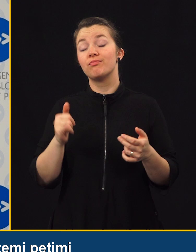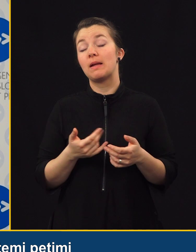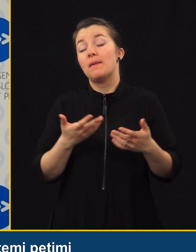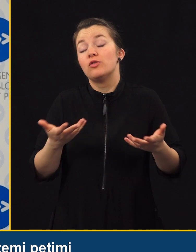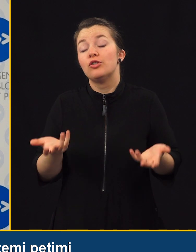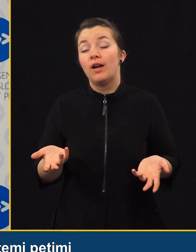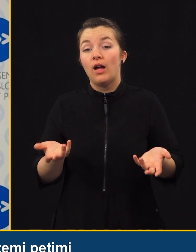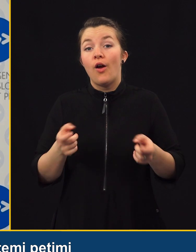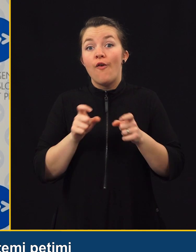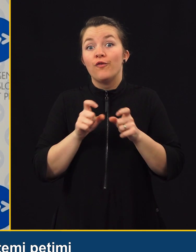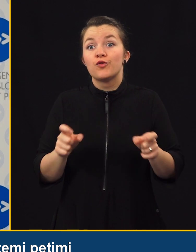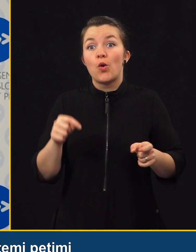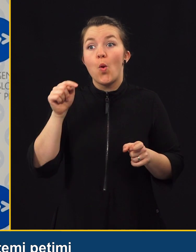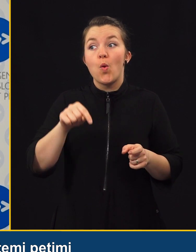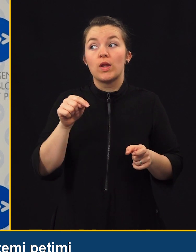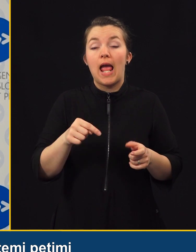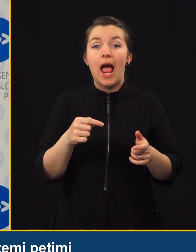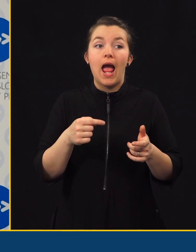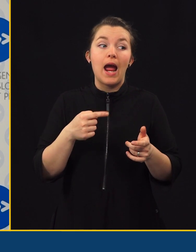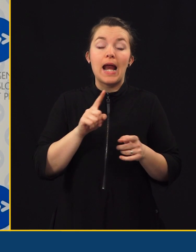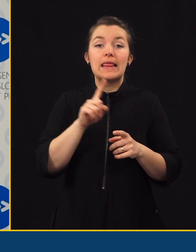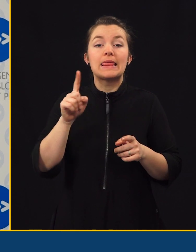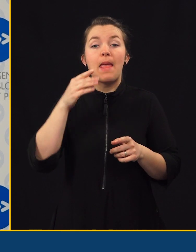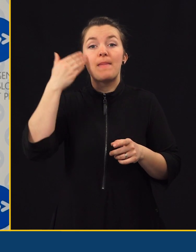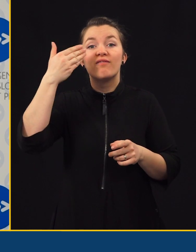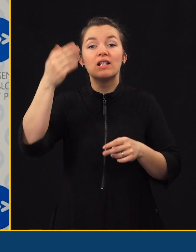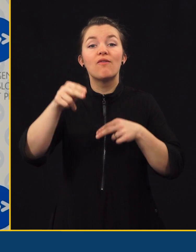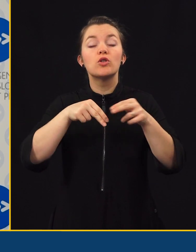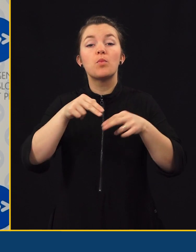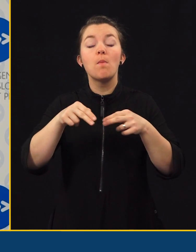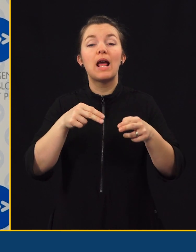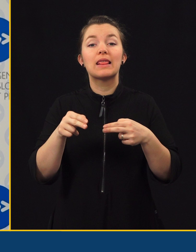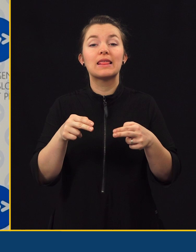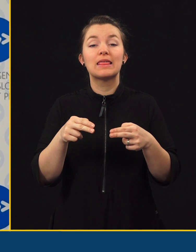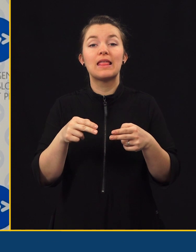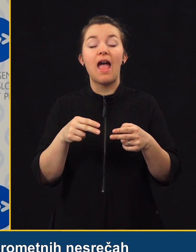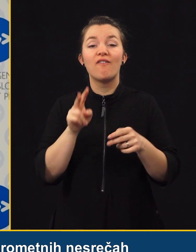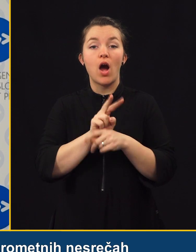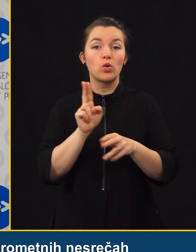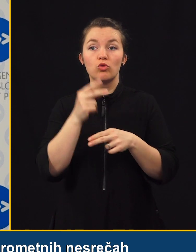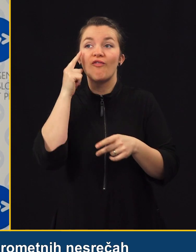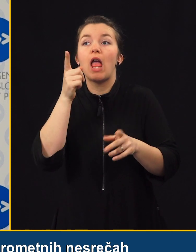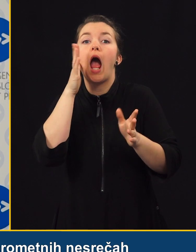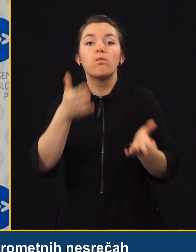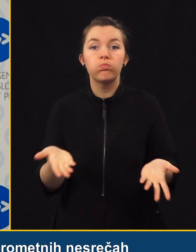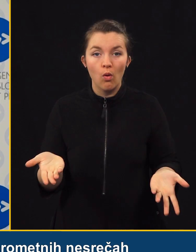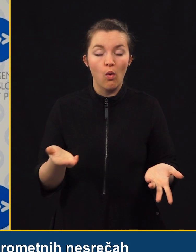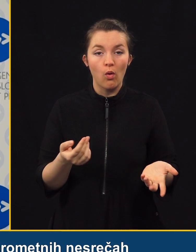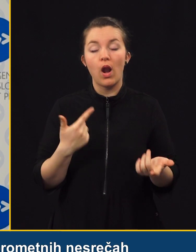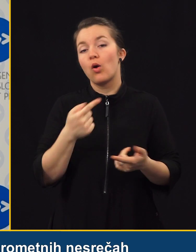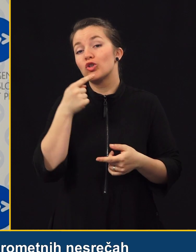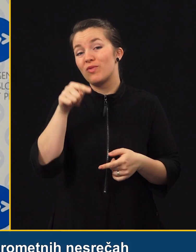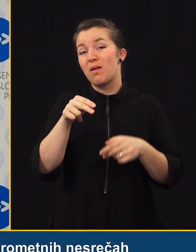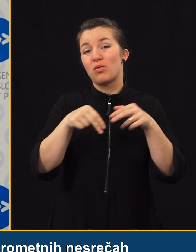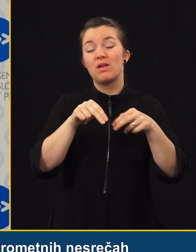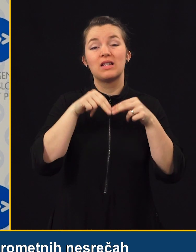je pač vzrok tale nepredvidljivost prometne varnosti. Jaz lahko rečem samo to, da